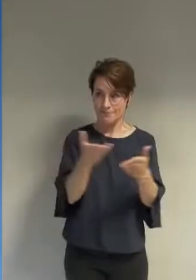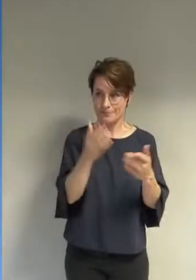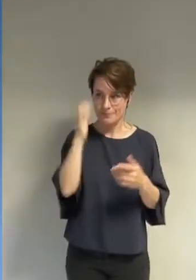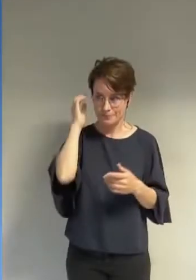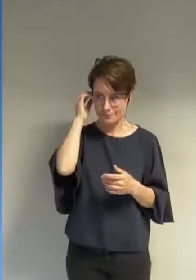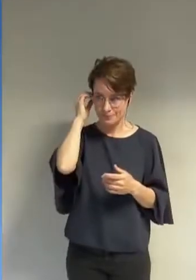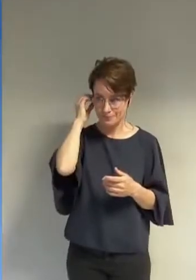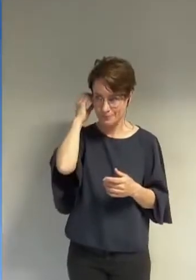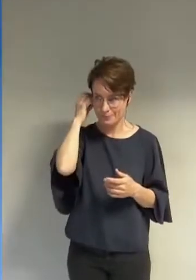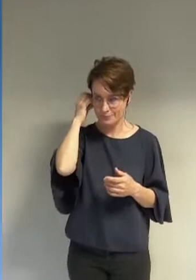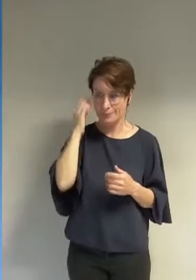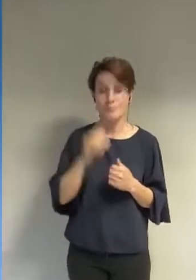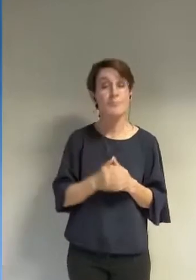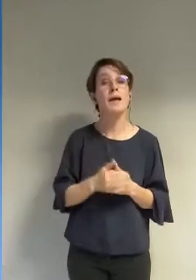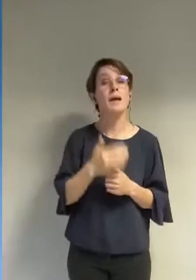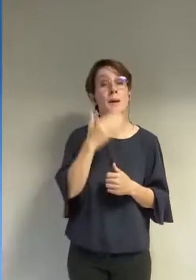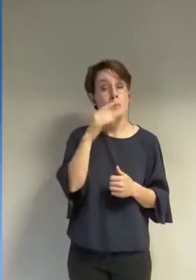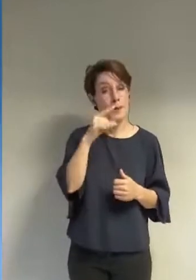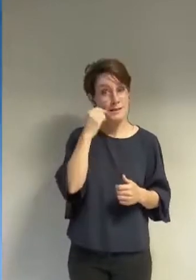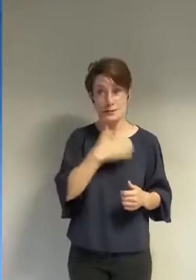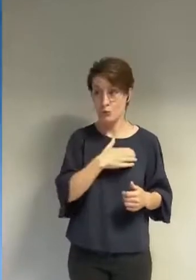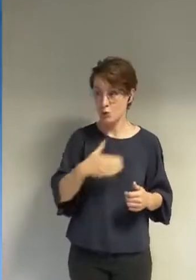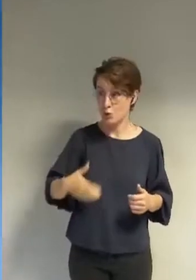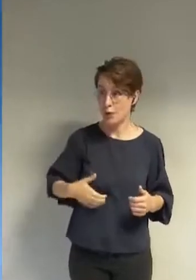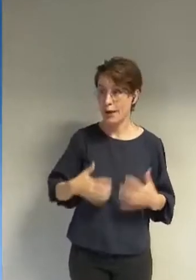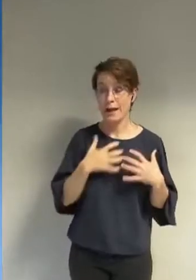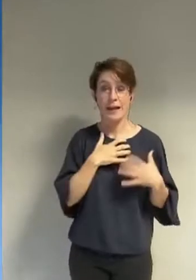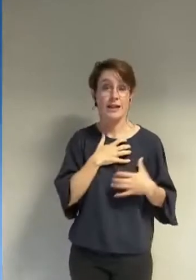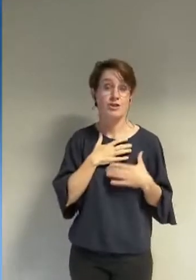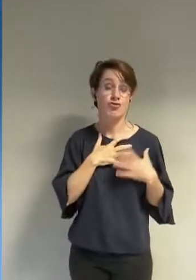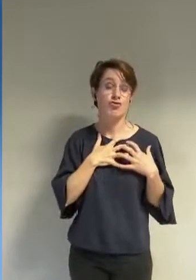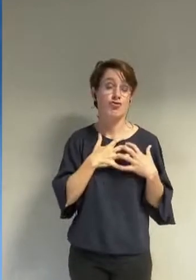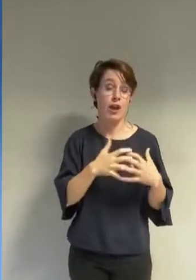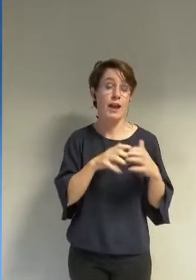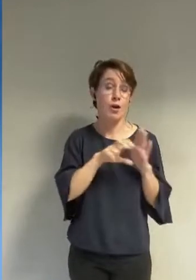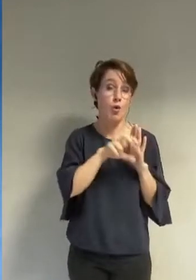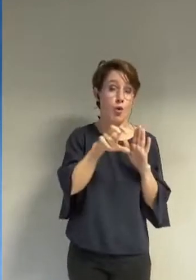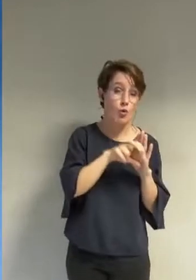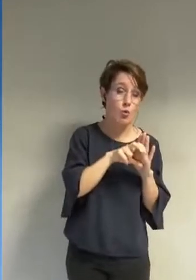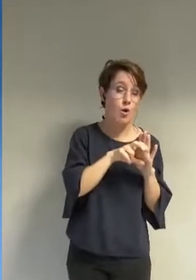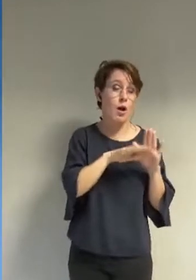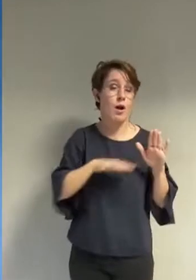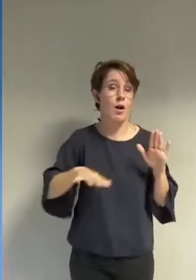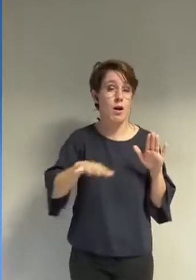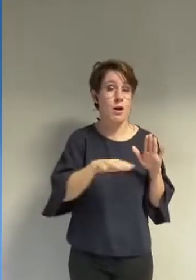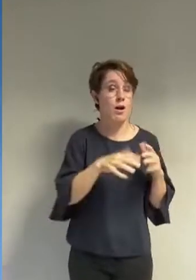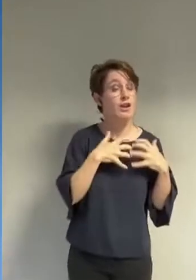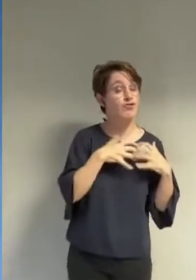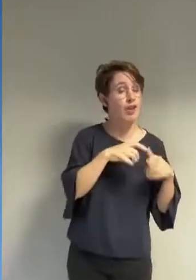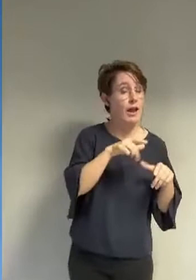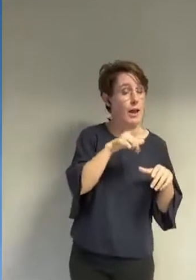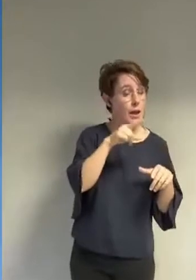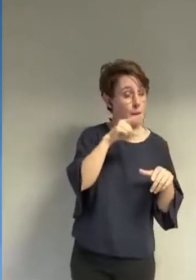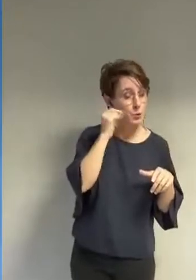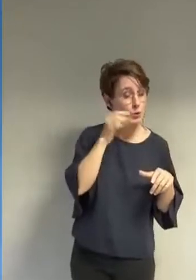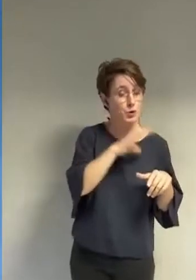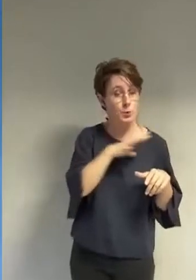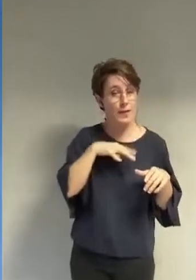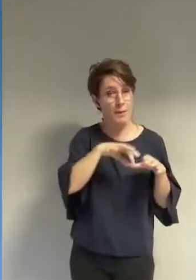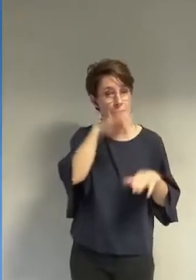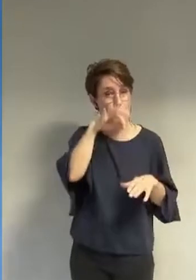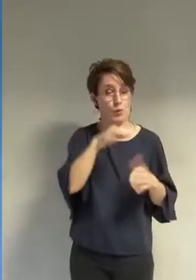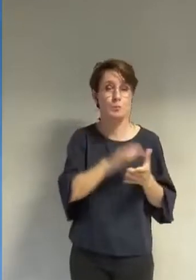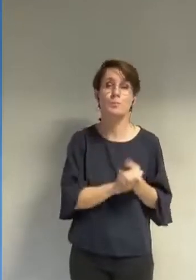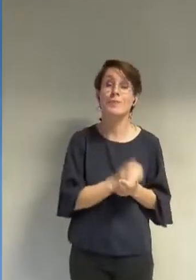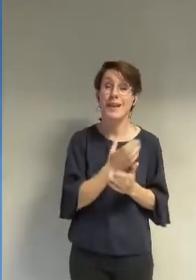mesdames et messieurs les élus chères grenobloises et grenoblois cette délibération suscite depuis des